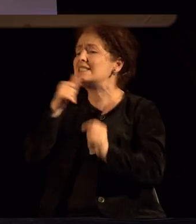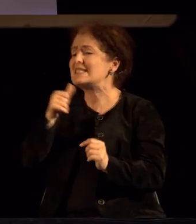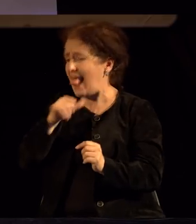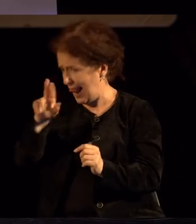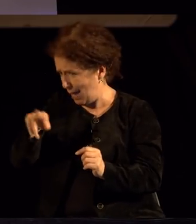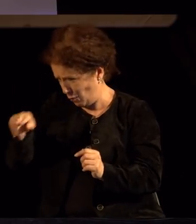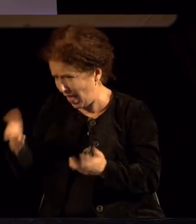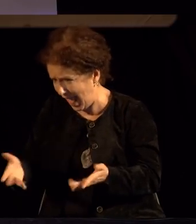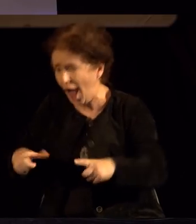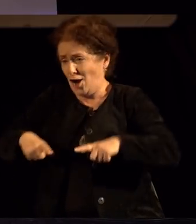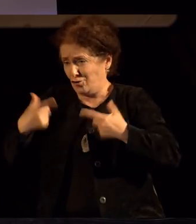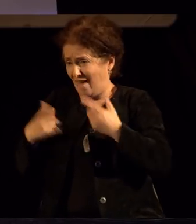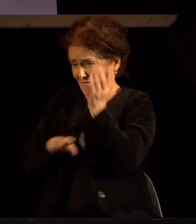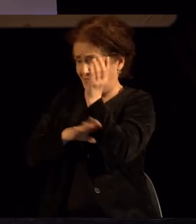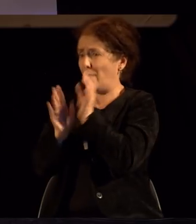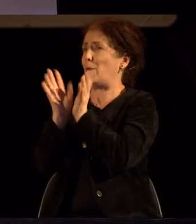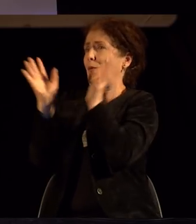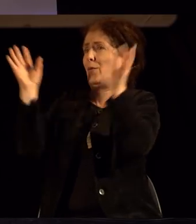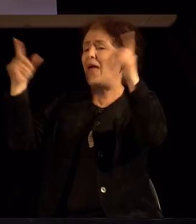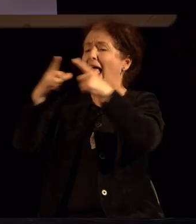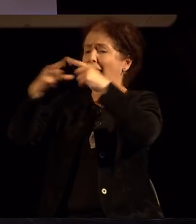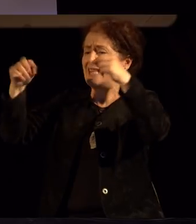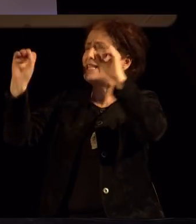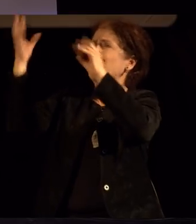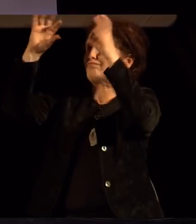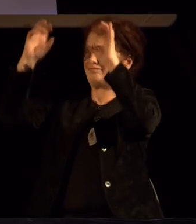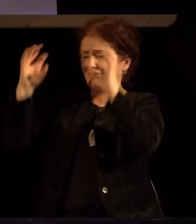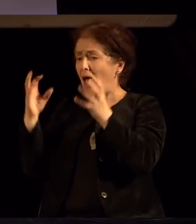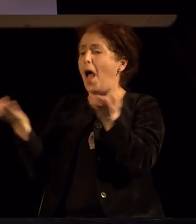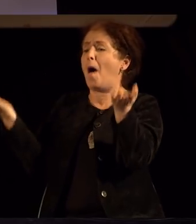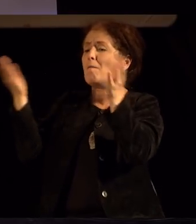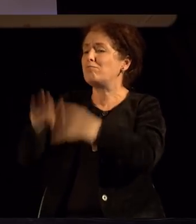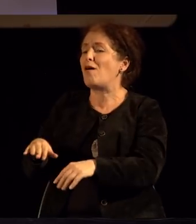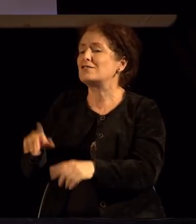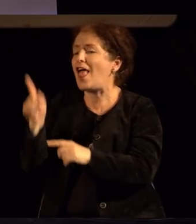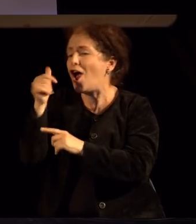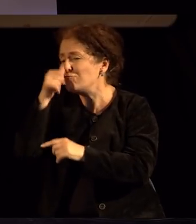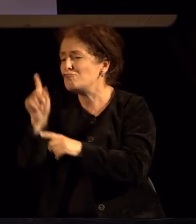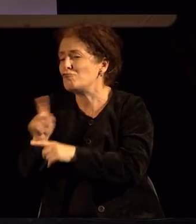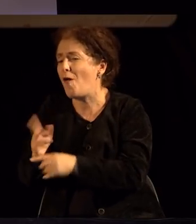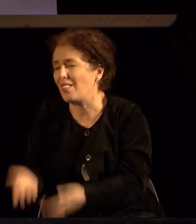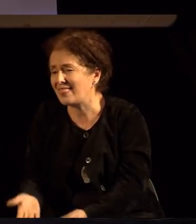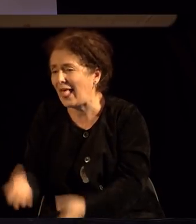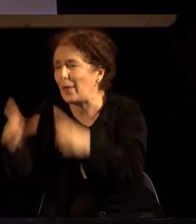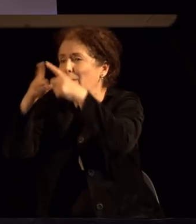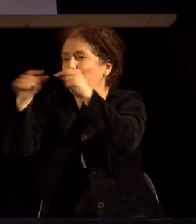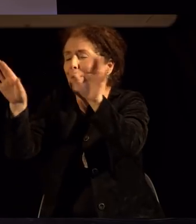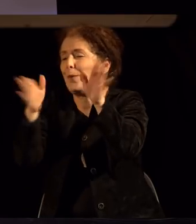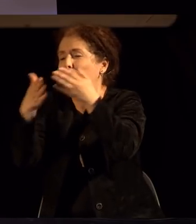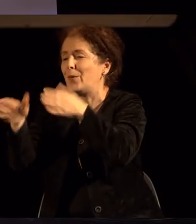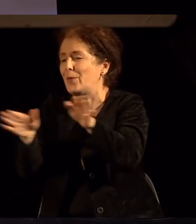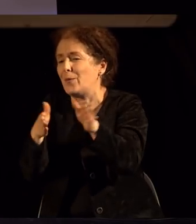жив, а сега, пожелтен, и овенува, и пропаѓа, и се распаѓа. Зашто вие